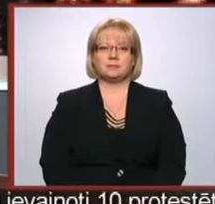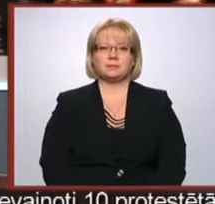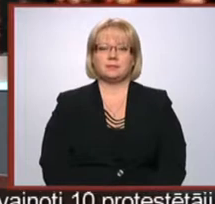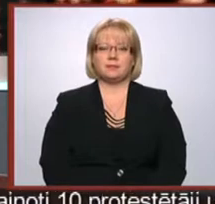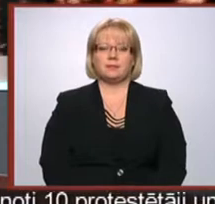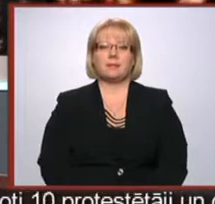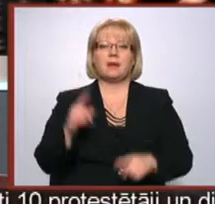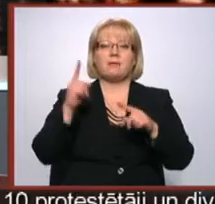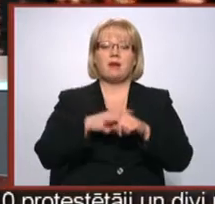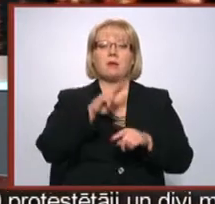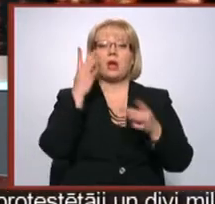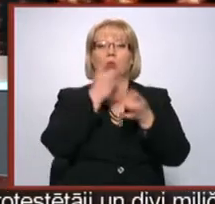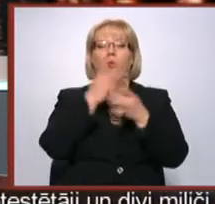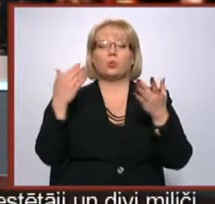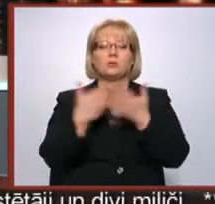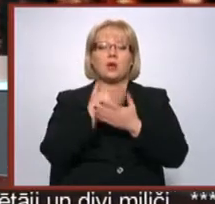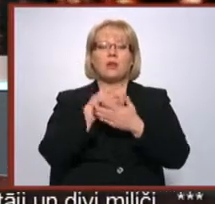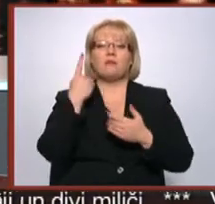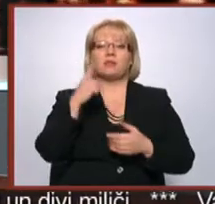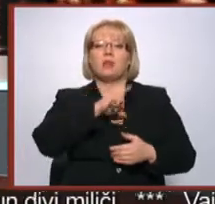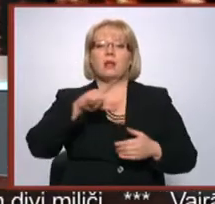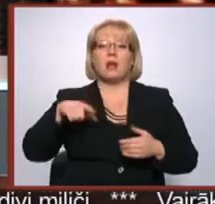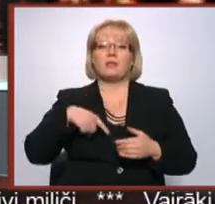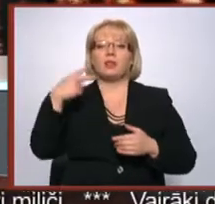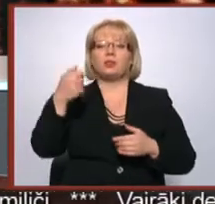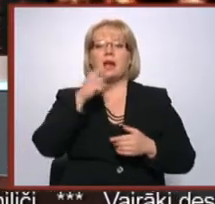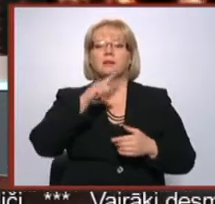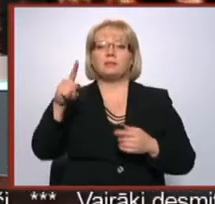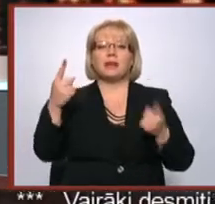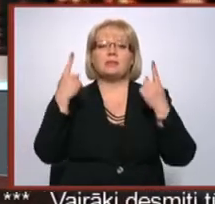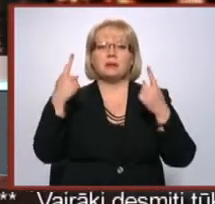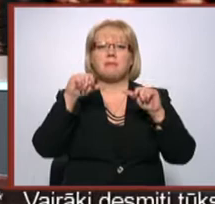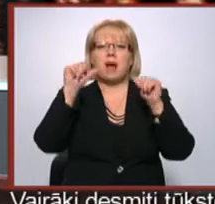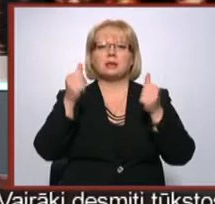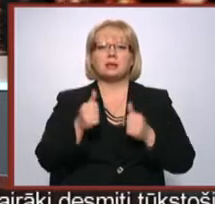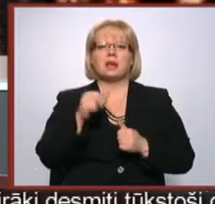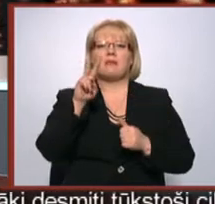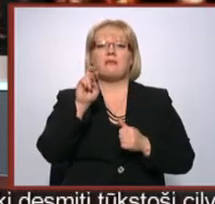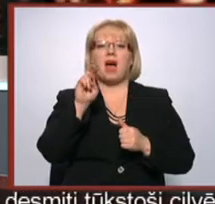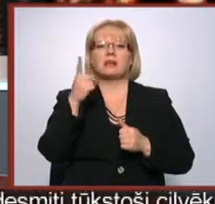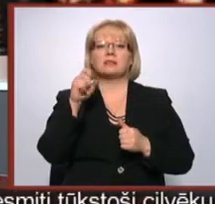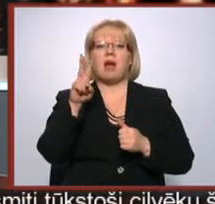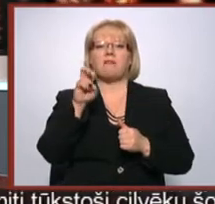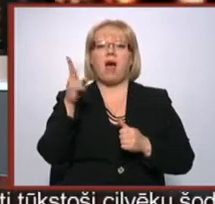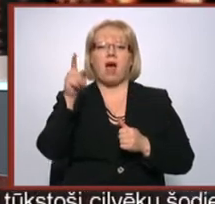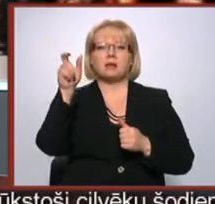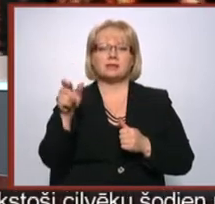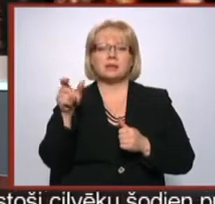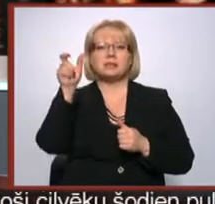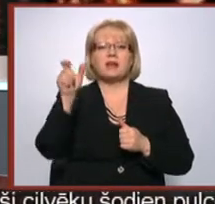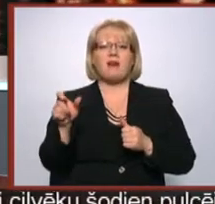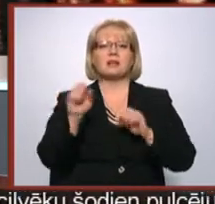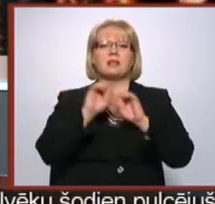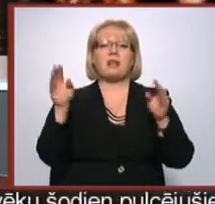Vēl par kādu kultūras jaunumu viens no Latvijas 20. gadsimta izcilākajiem māksliniekiem. Francisks Varslavāns – cilvēks,